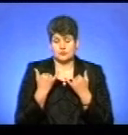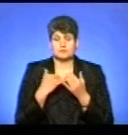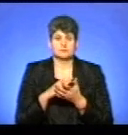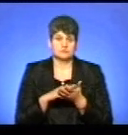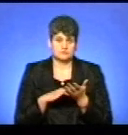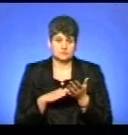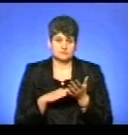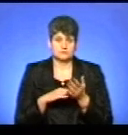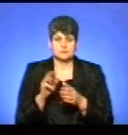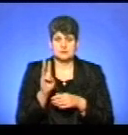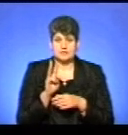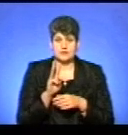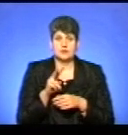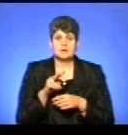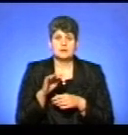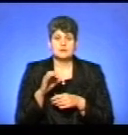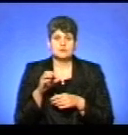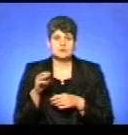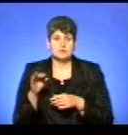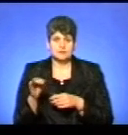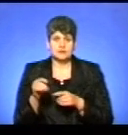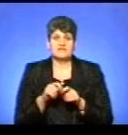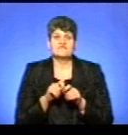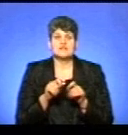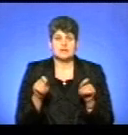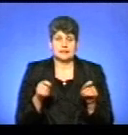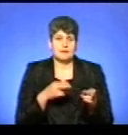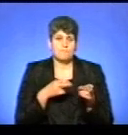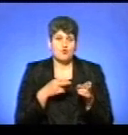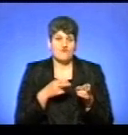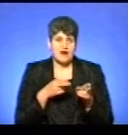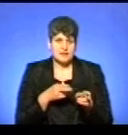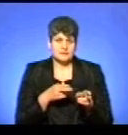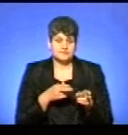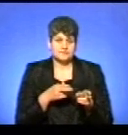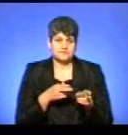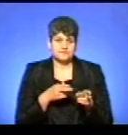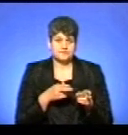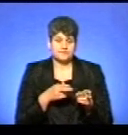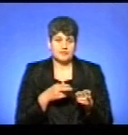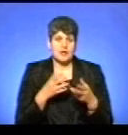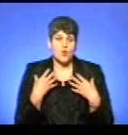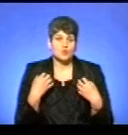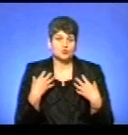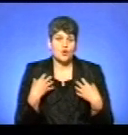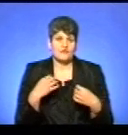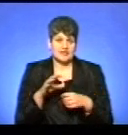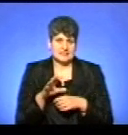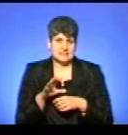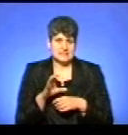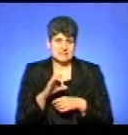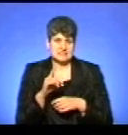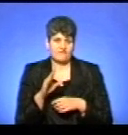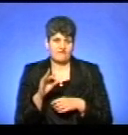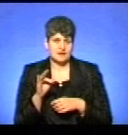зауважував, з 3 листопада у нас відкрите полювання на хутрового зіра. Це і